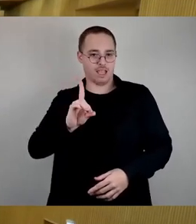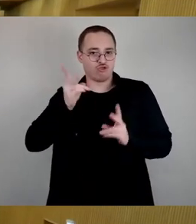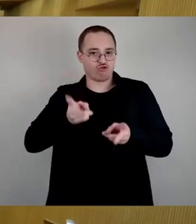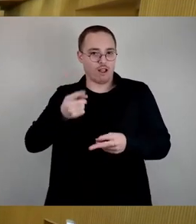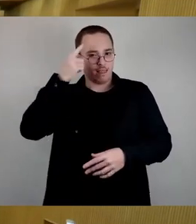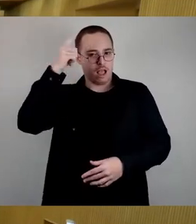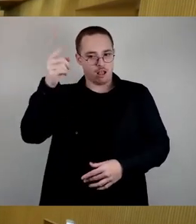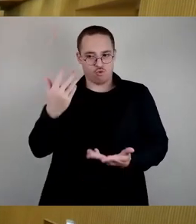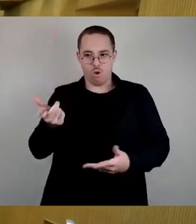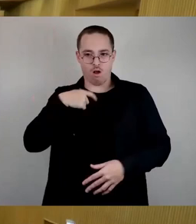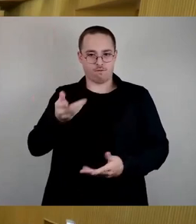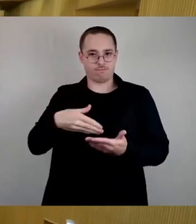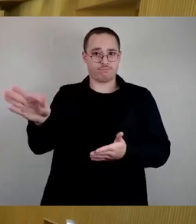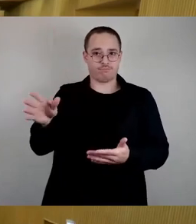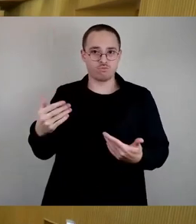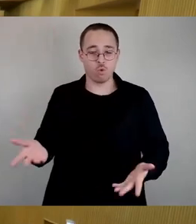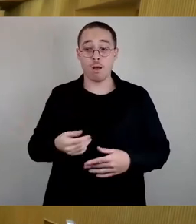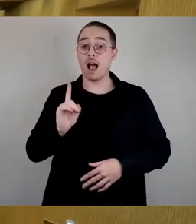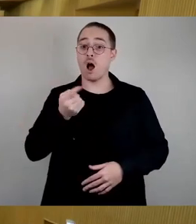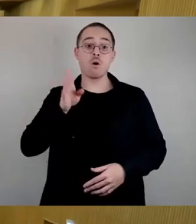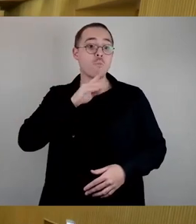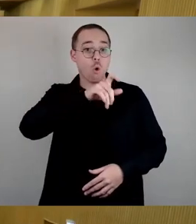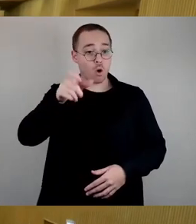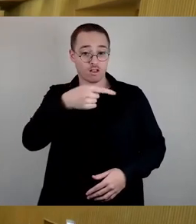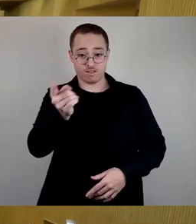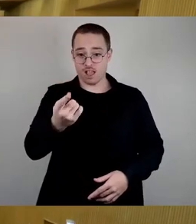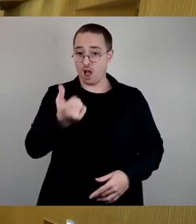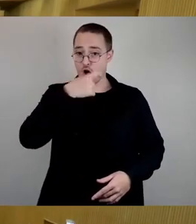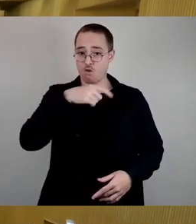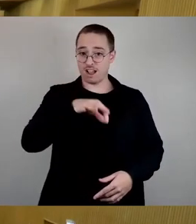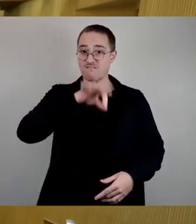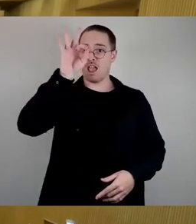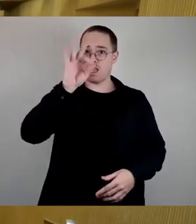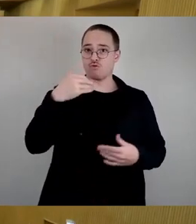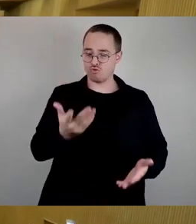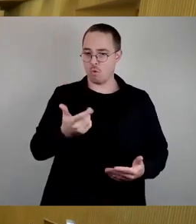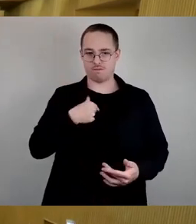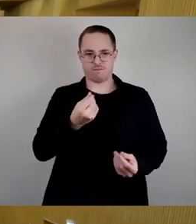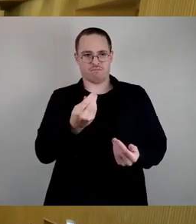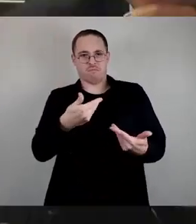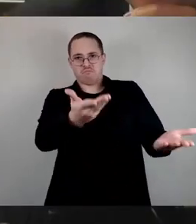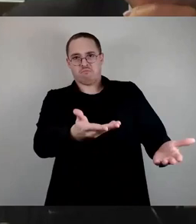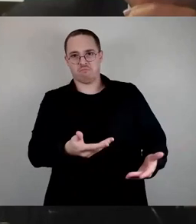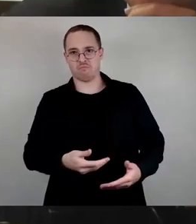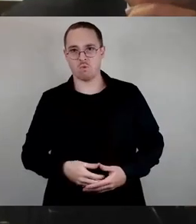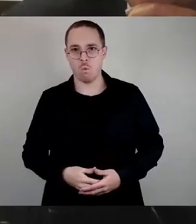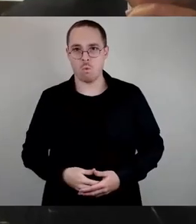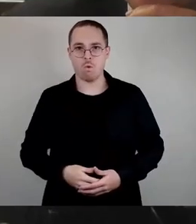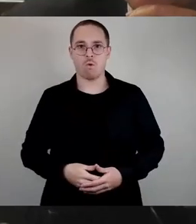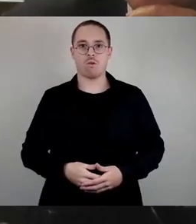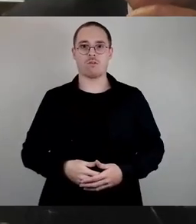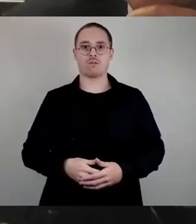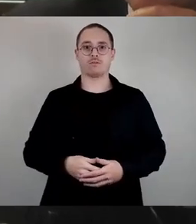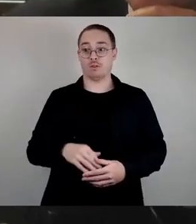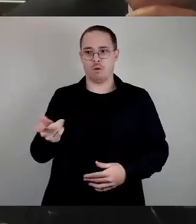Bürgern, die uns gewählt haben, die Legitimation ab. Dieser Ausdruck von Demokratiefeindlichkeit ist bei diesem Herrn jedoch nicht etwa Zufall, sondern